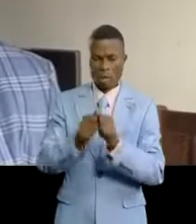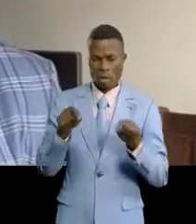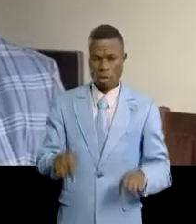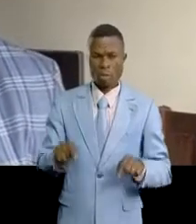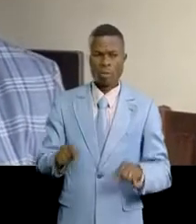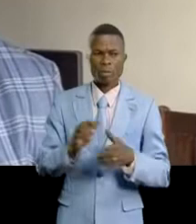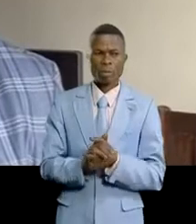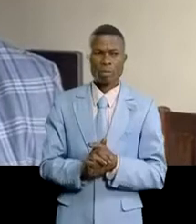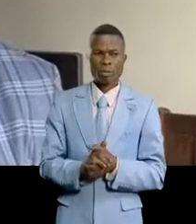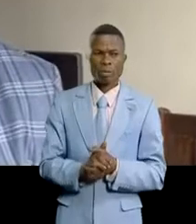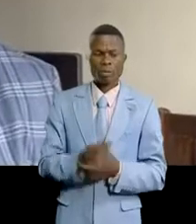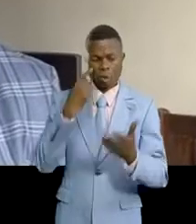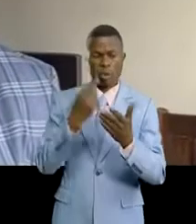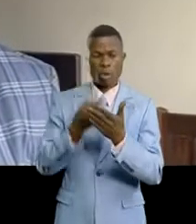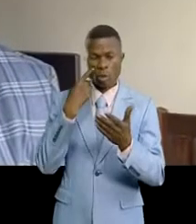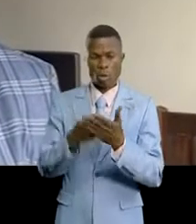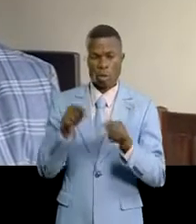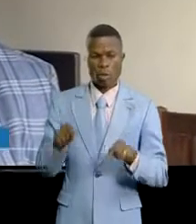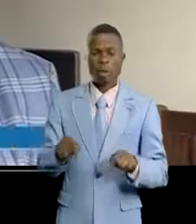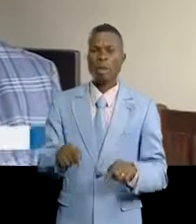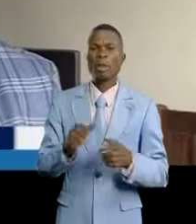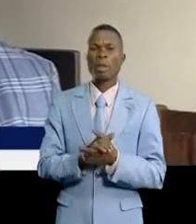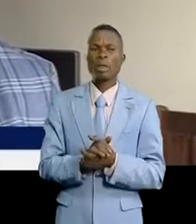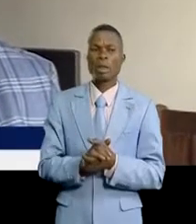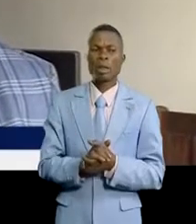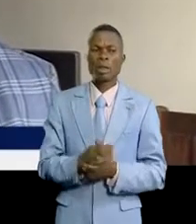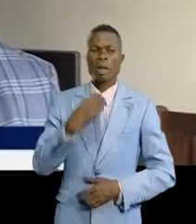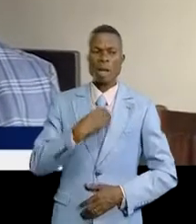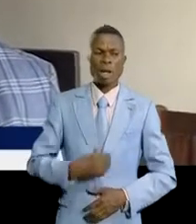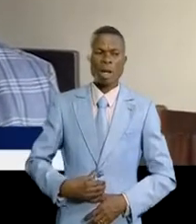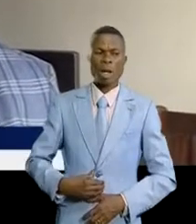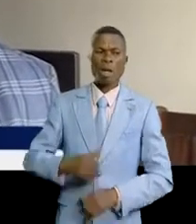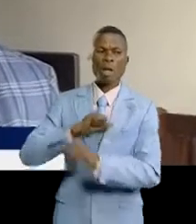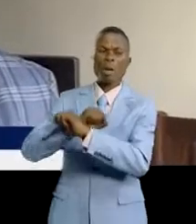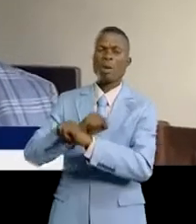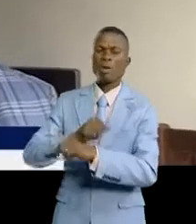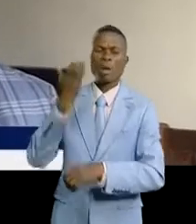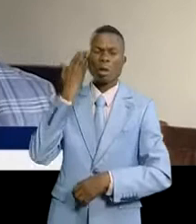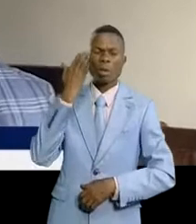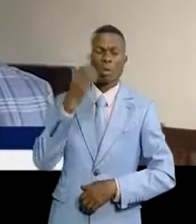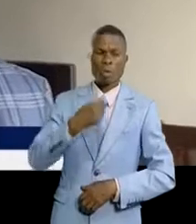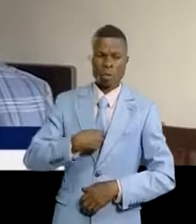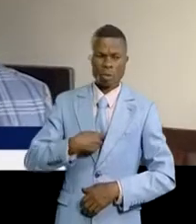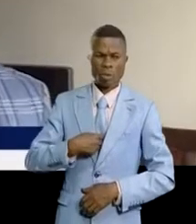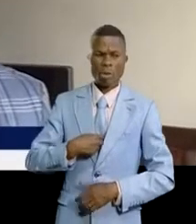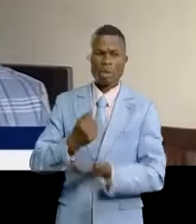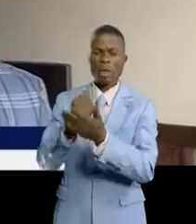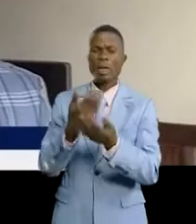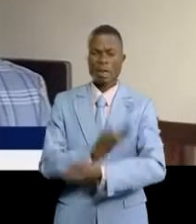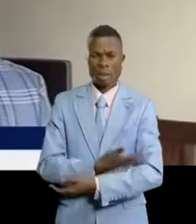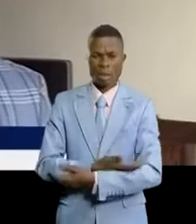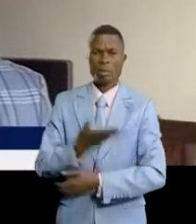L'État doit faire absolument des efforts pour aider les enfants